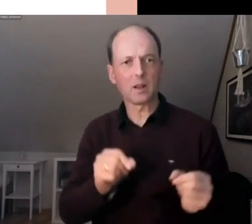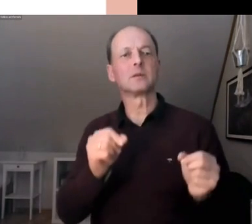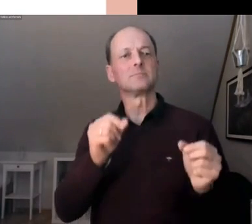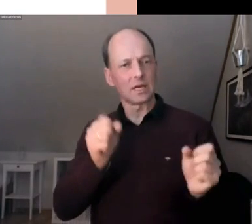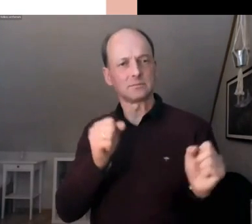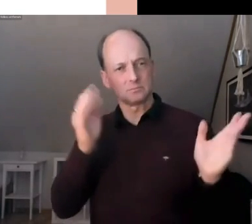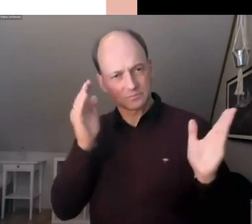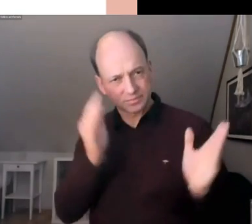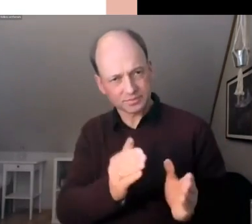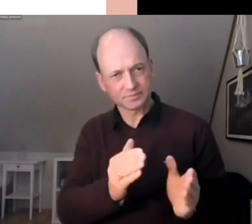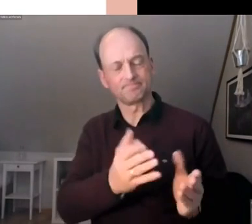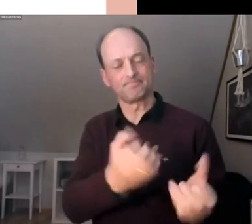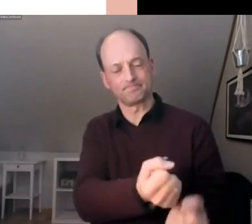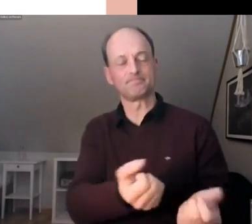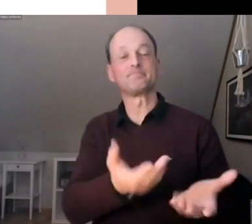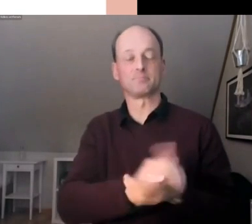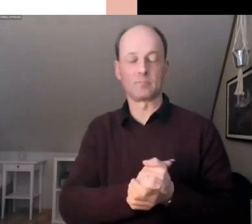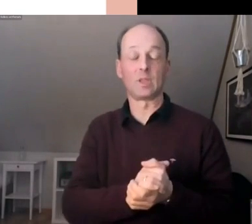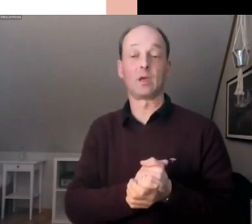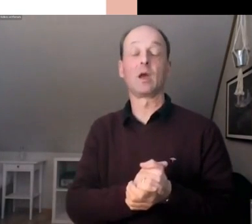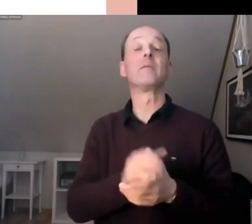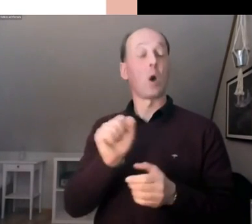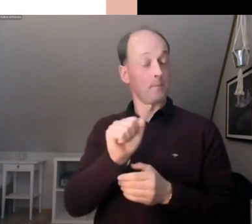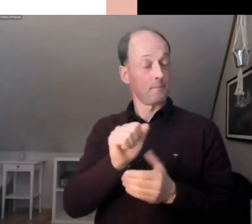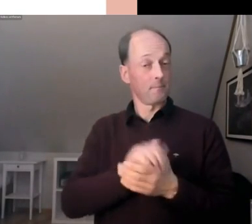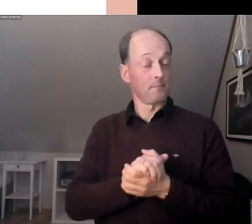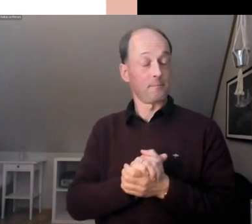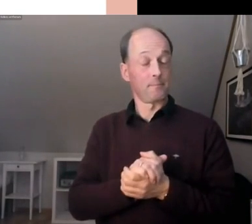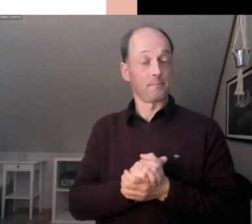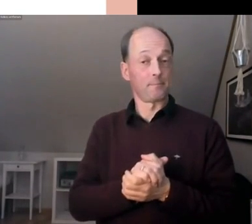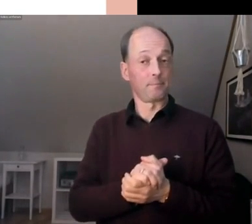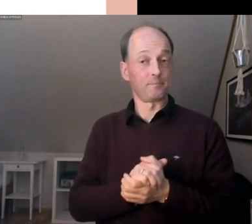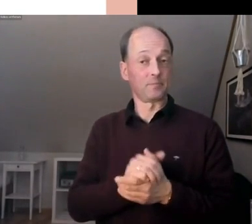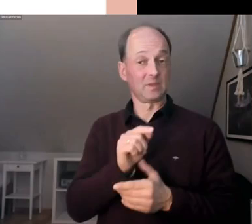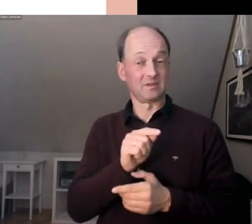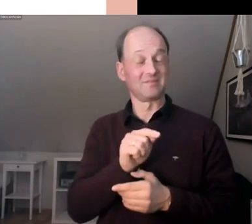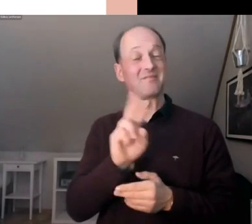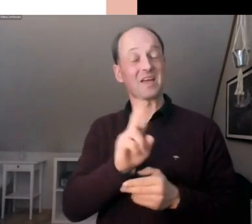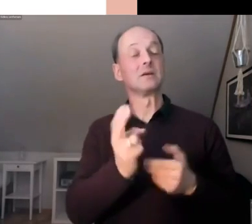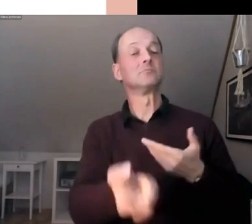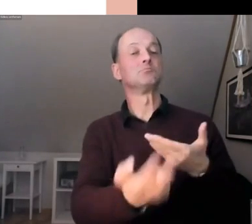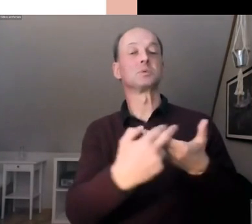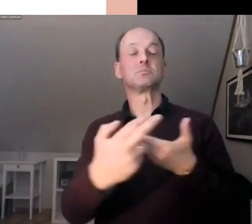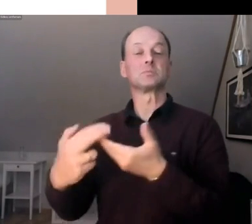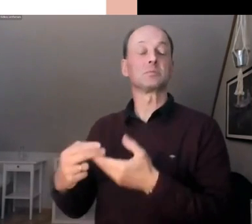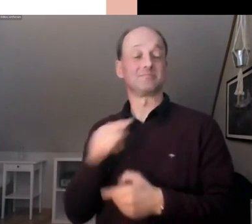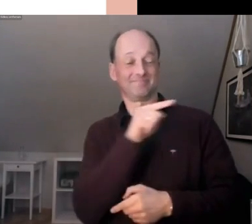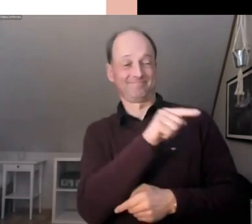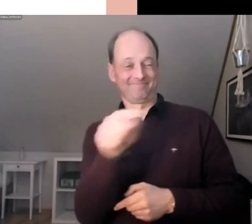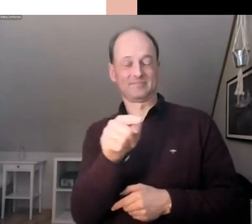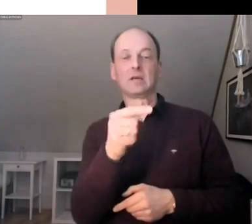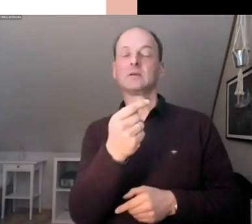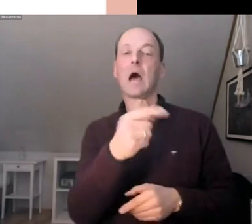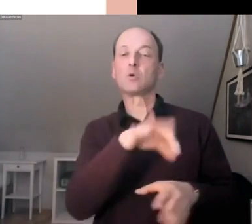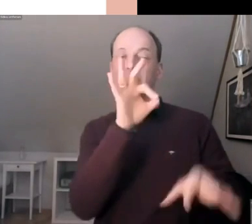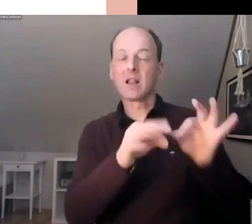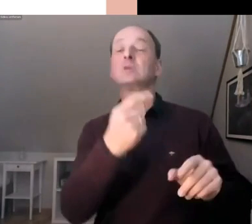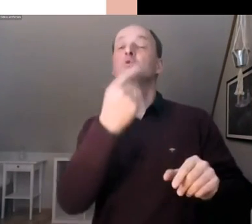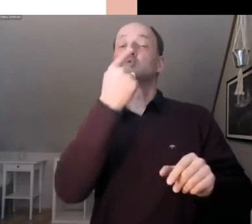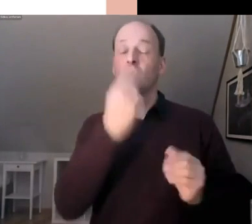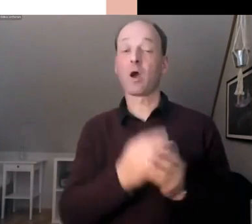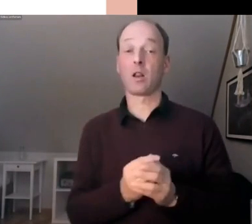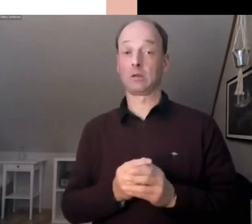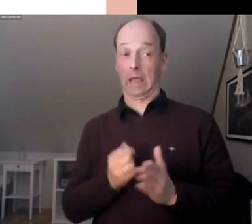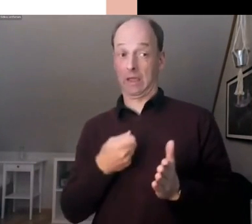zunächst, weil die Teilnehmenden zufällig ausgewählt werden und eben nicht gewählt